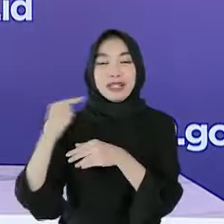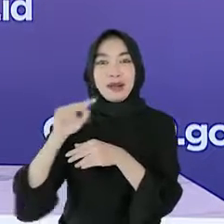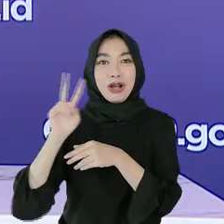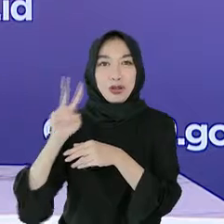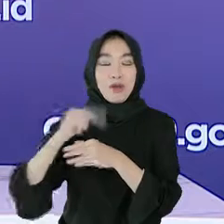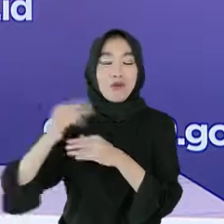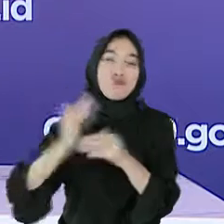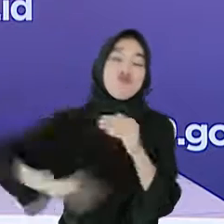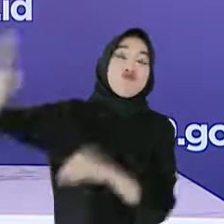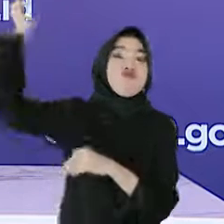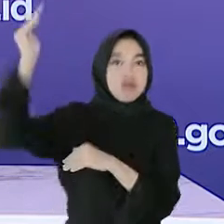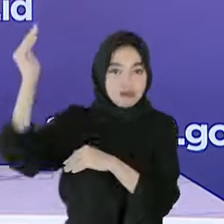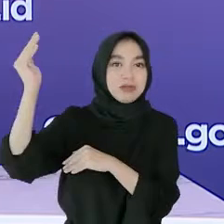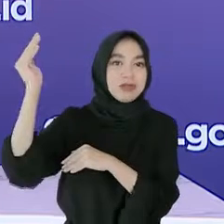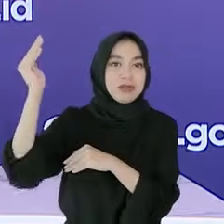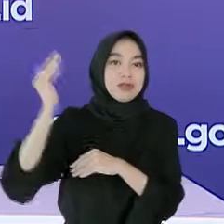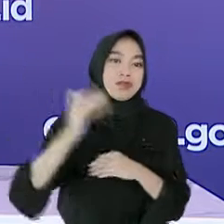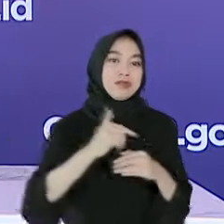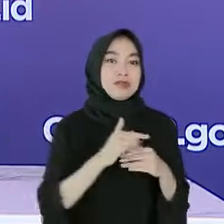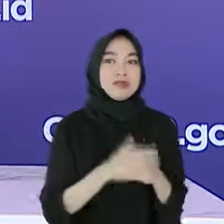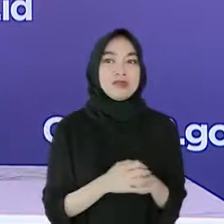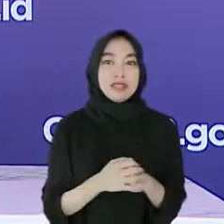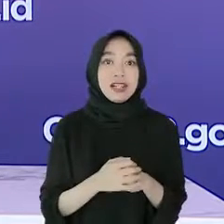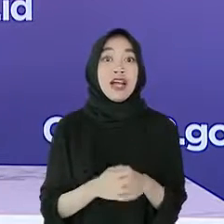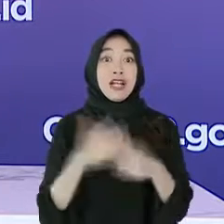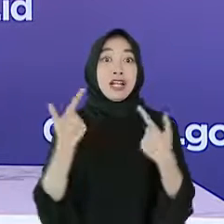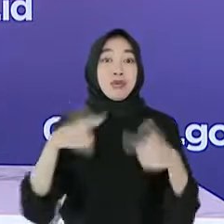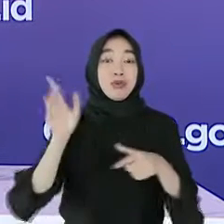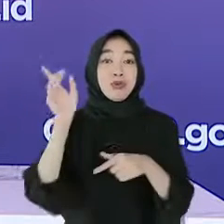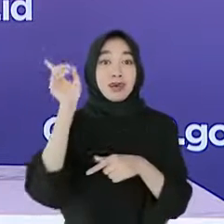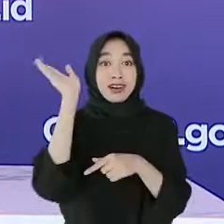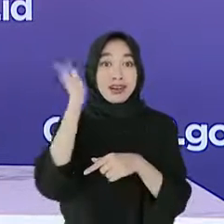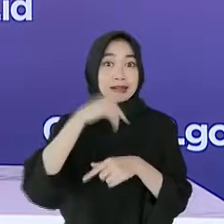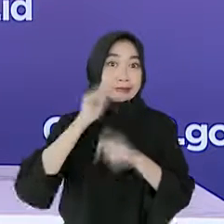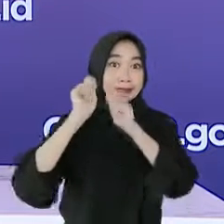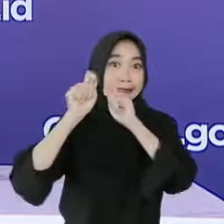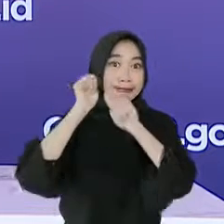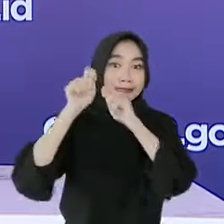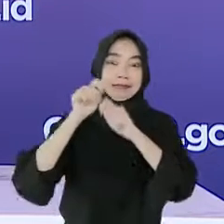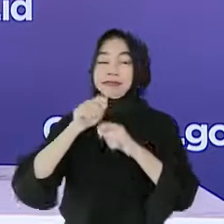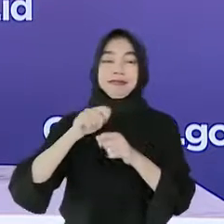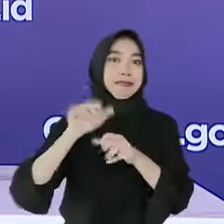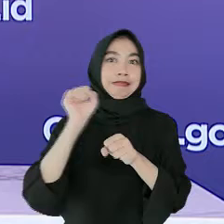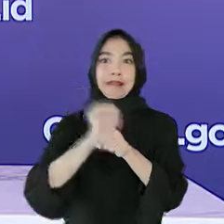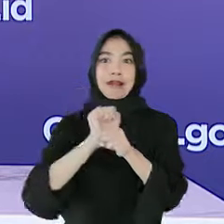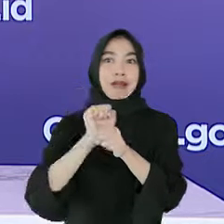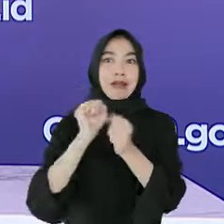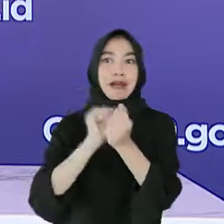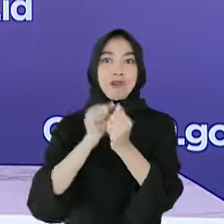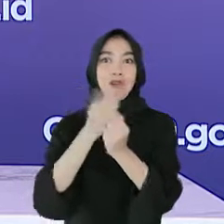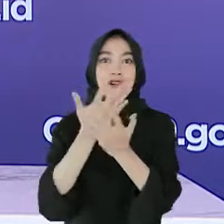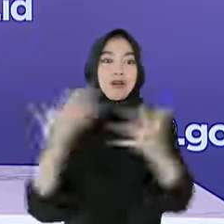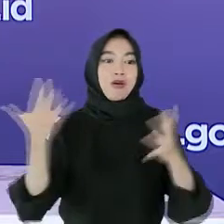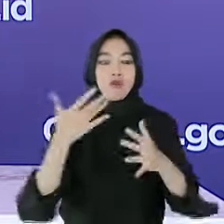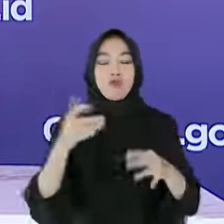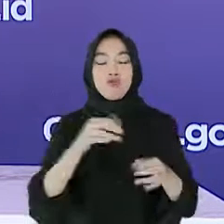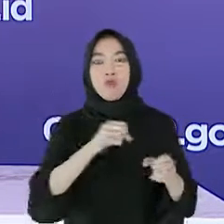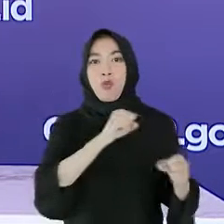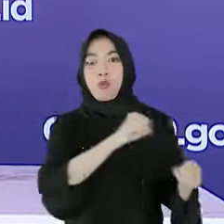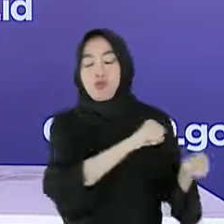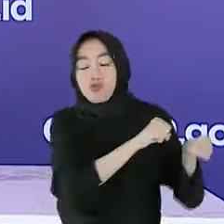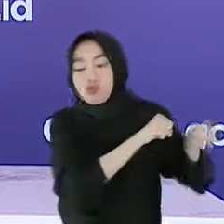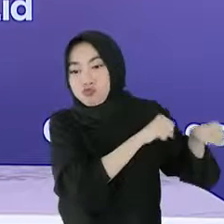Tidak dapat relakan bahwa periode libur hari raya berdampak signifikan pada mobilitas penduduk dan